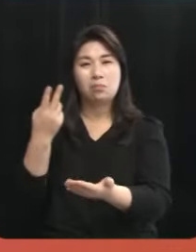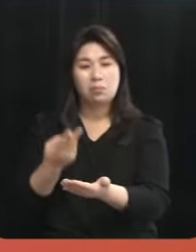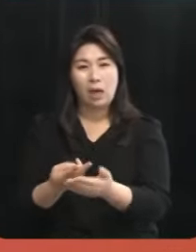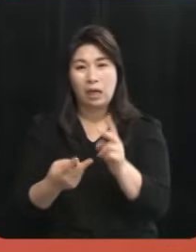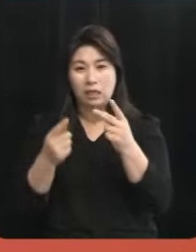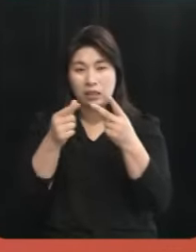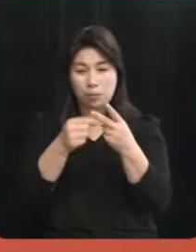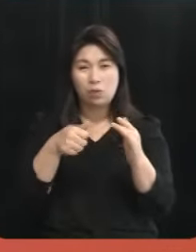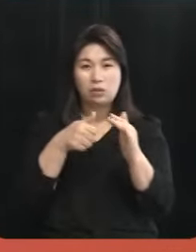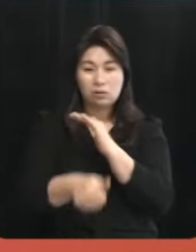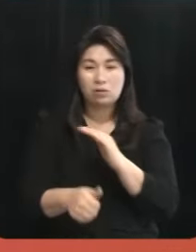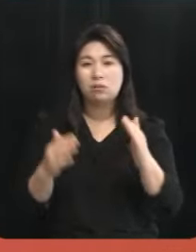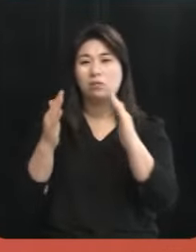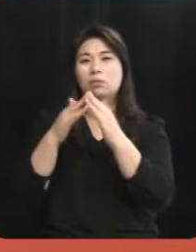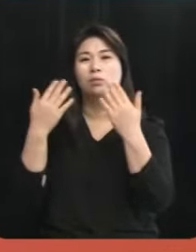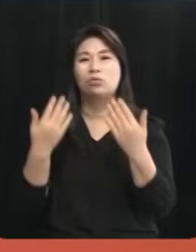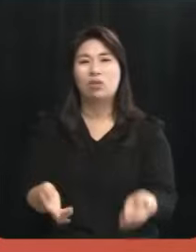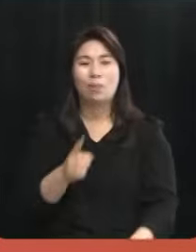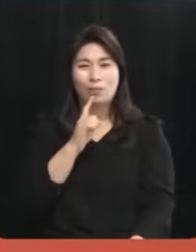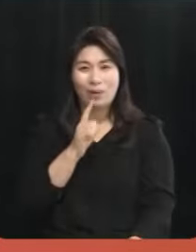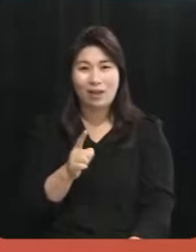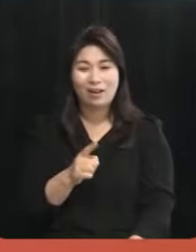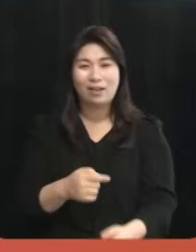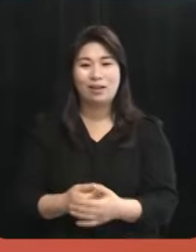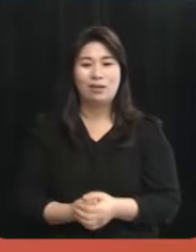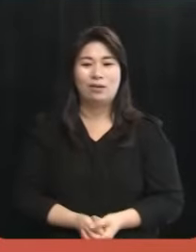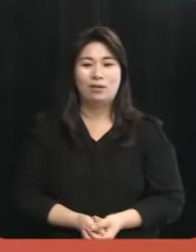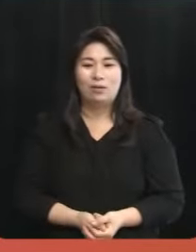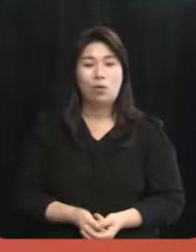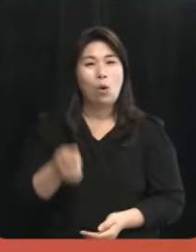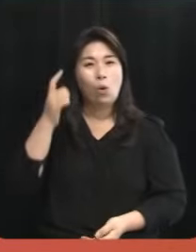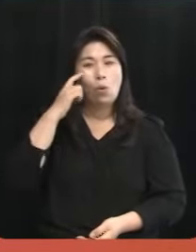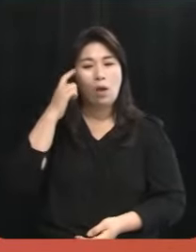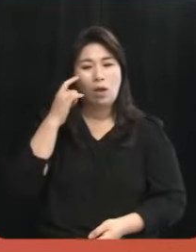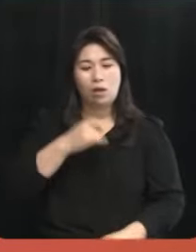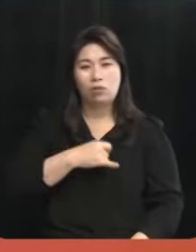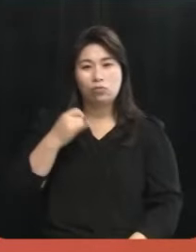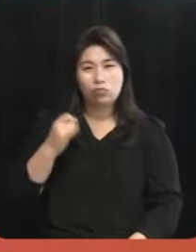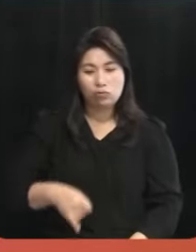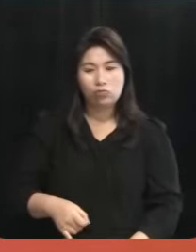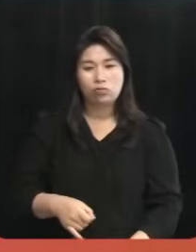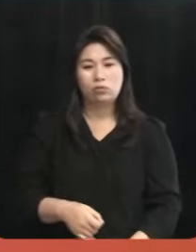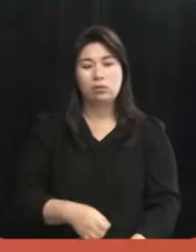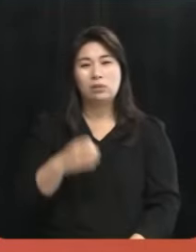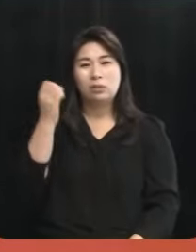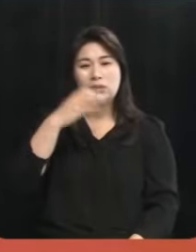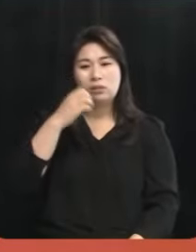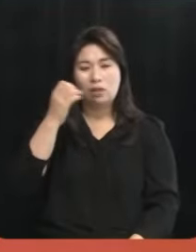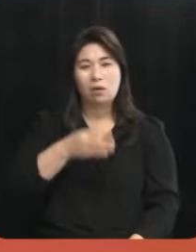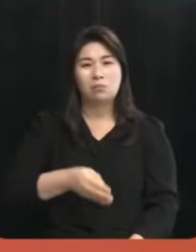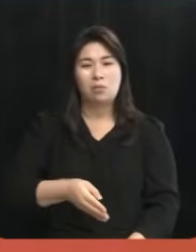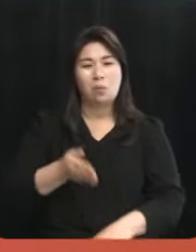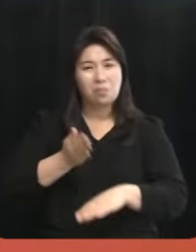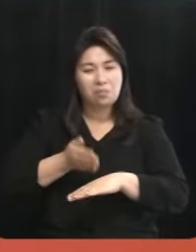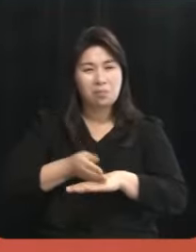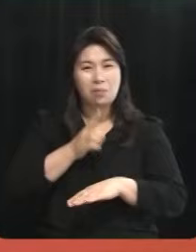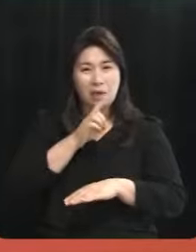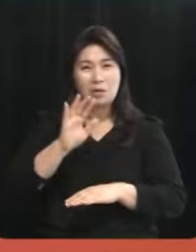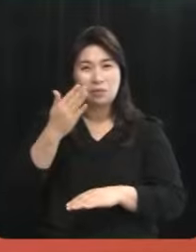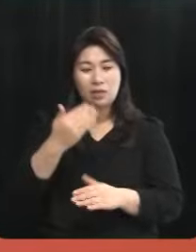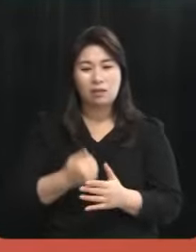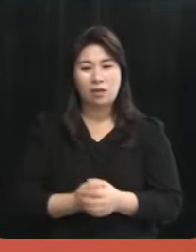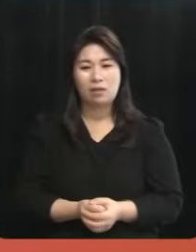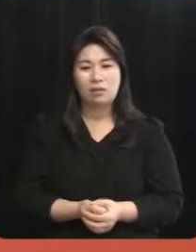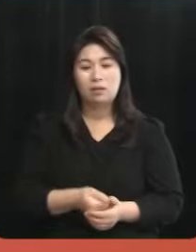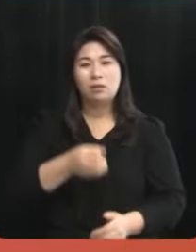아니면 집에서 쉬시라는 둥 또 왜 중국을 직접 거리나 그냥 쉬쉬하면 된다 양안 문제는